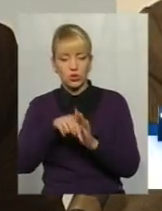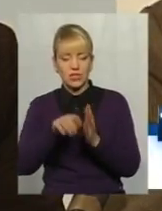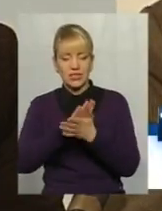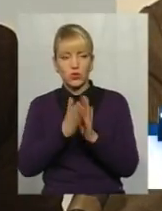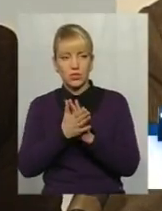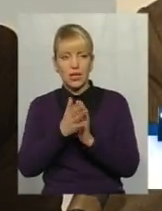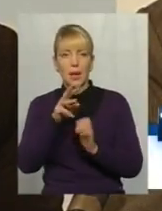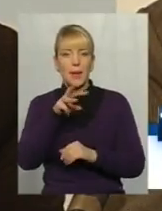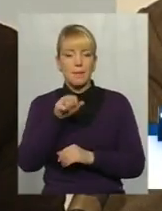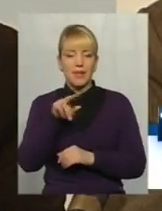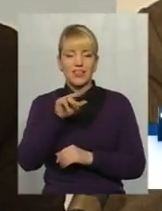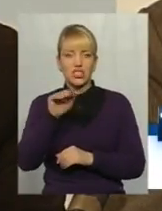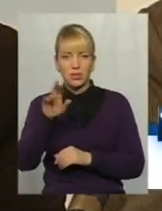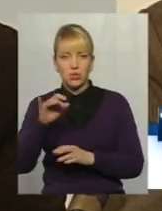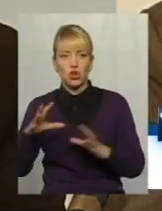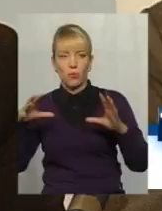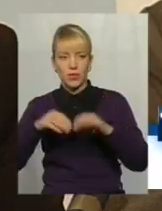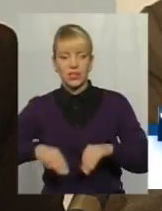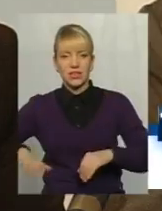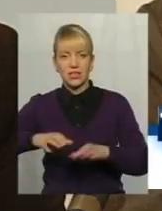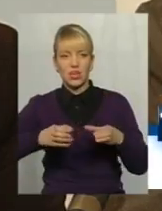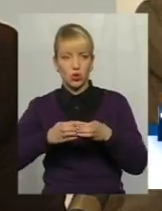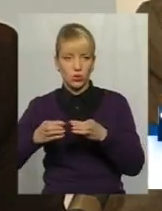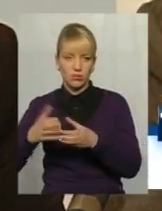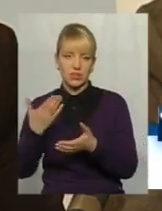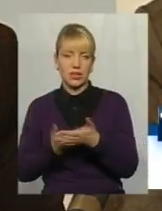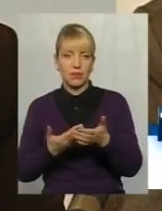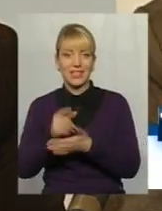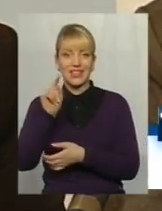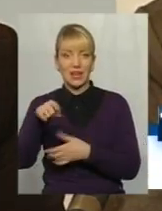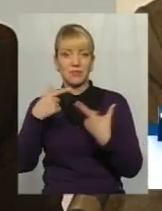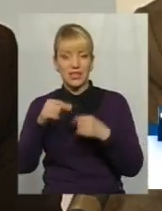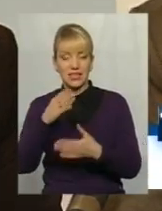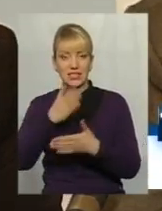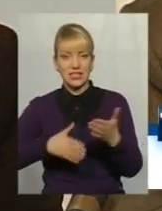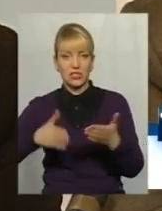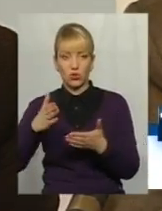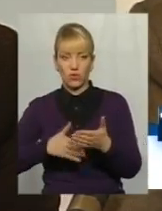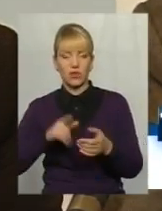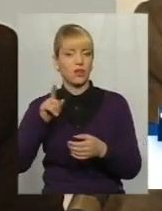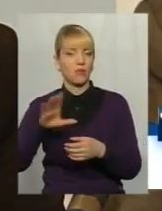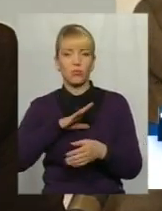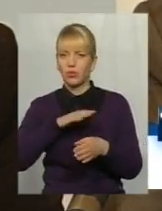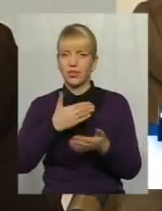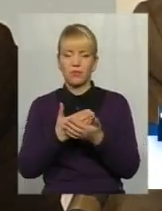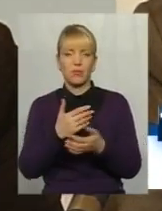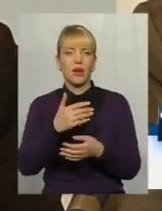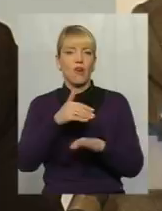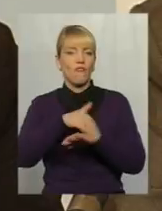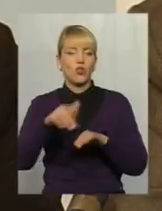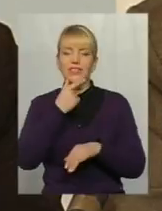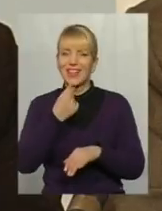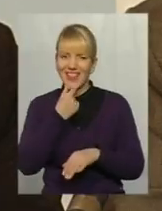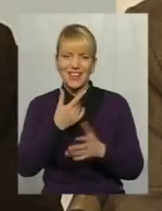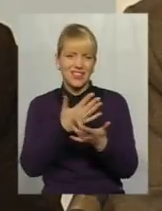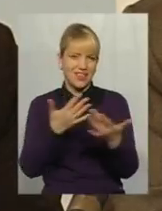у Меджибіській об'єднаній територіальній громаді. І, наприклад, там, де скасовувалося, там, звичайно, скрізь були, там, вулиці Леніна і так далі,